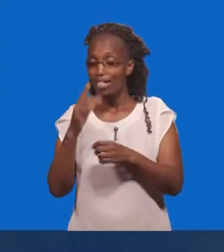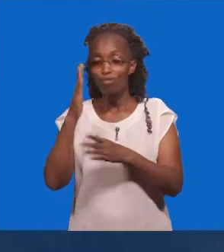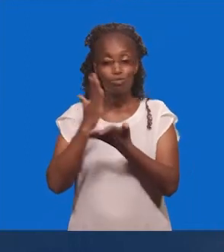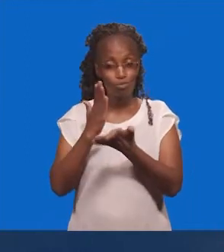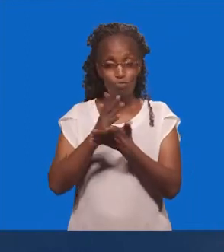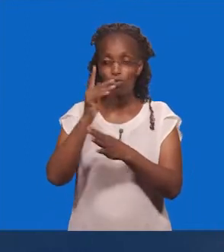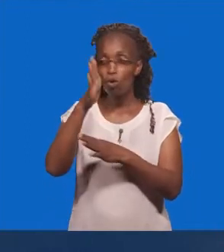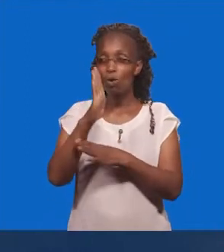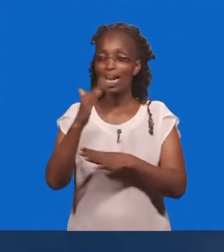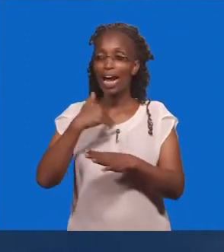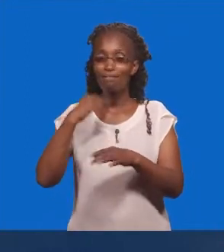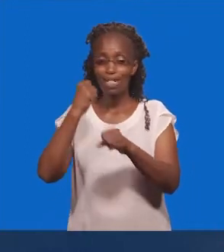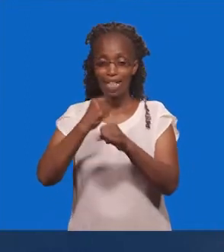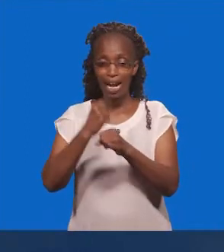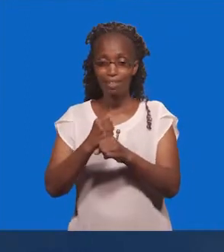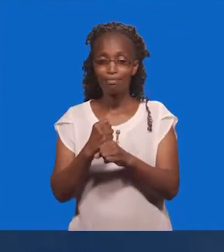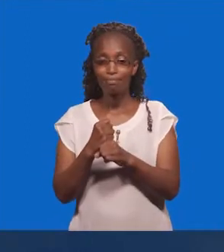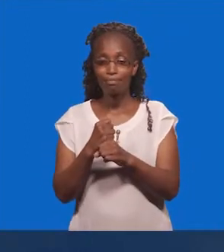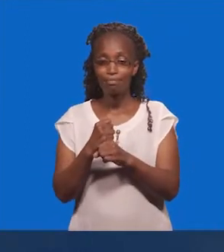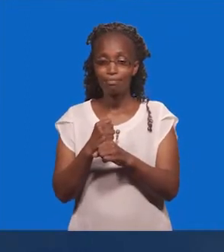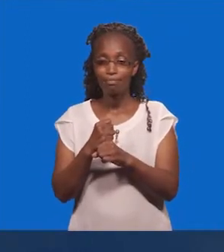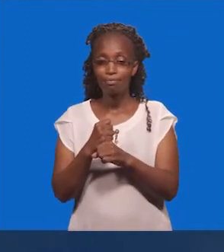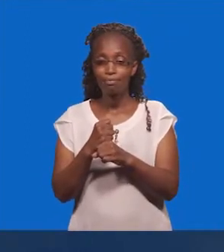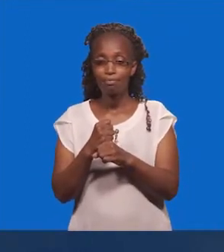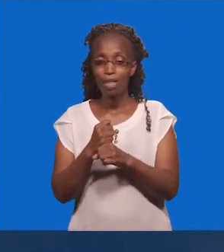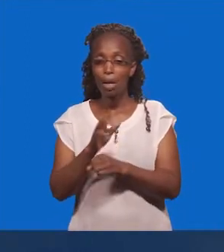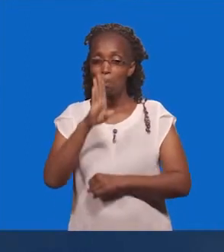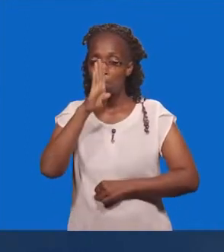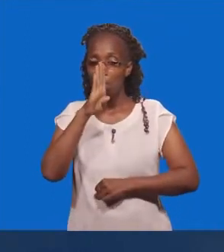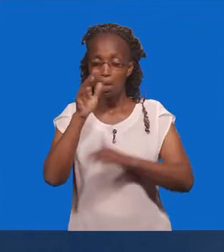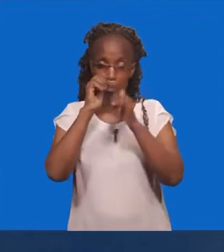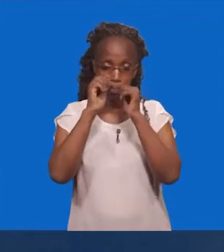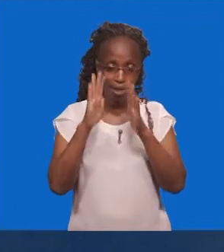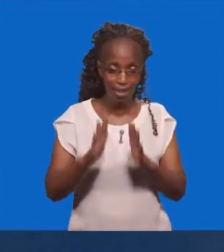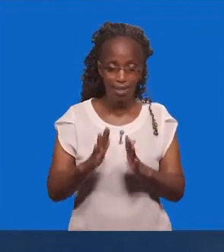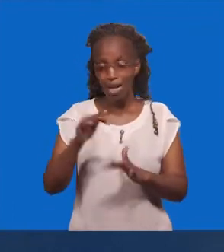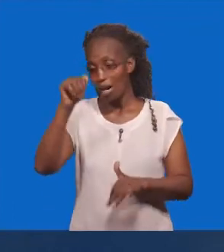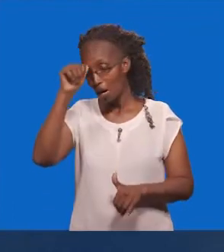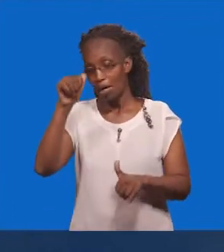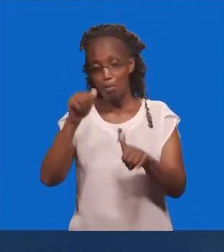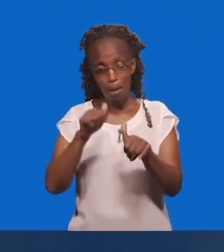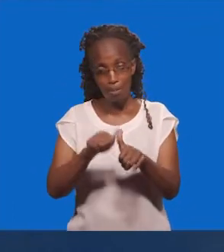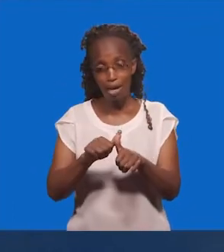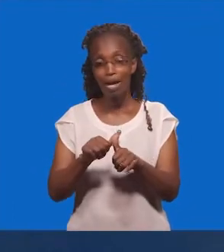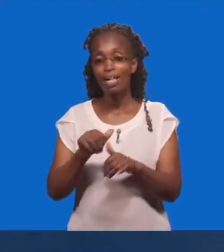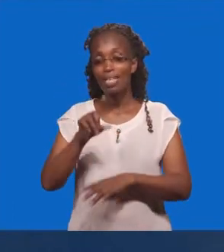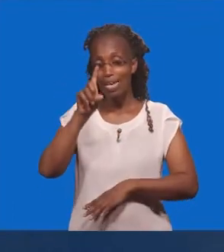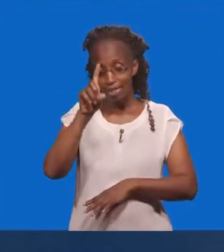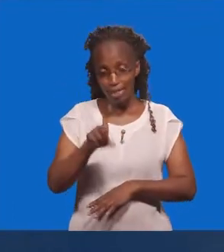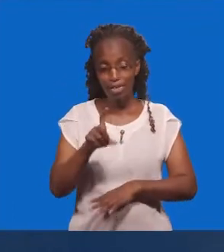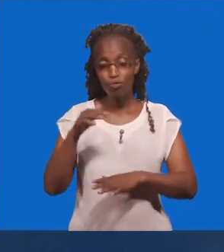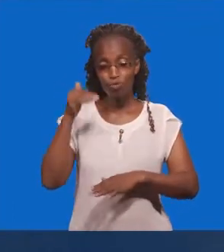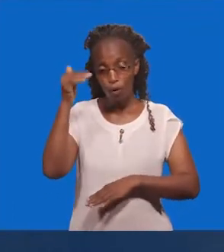Mpenzi Mutanzama Juwangu Wasubu Ya Leo Barikiwa Naukumbuke Kuna Haja Ya Maombi Kila